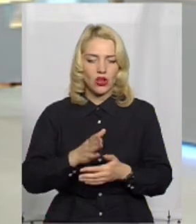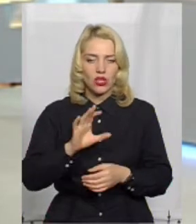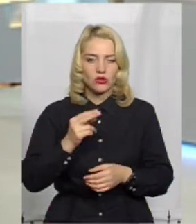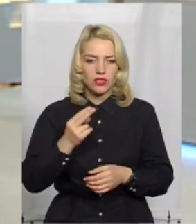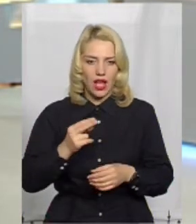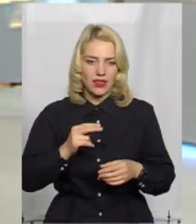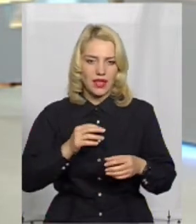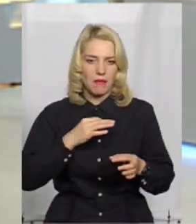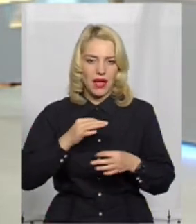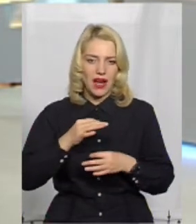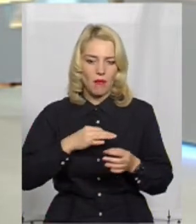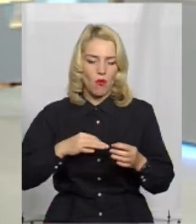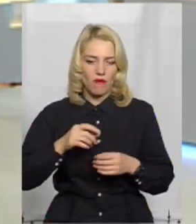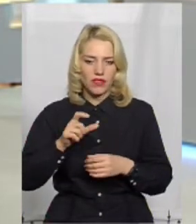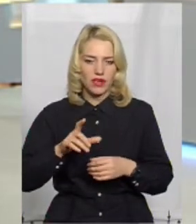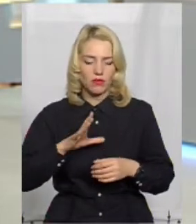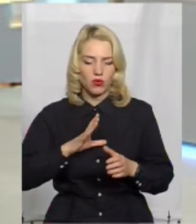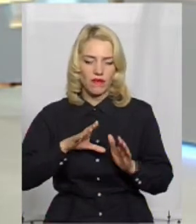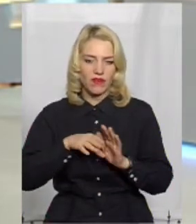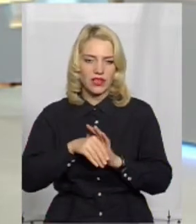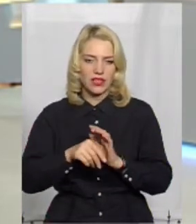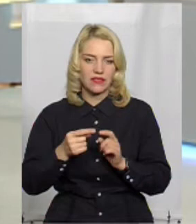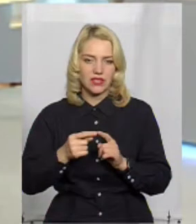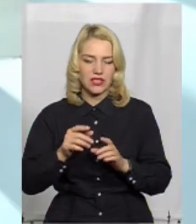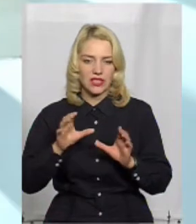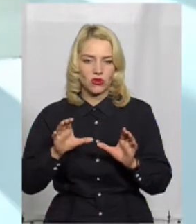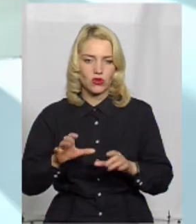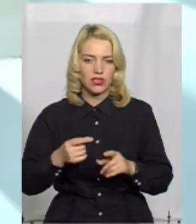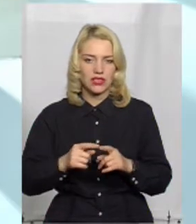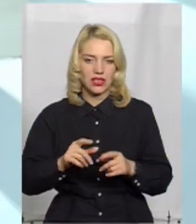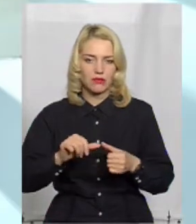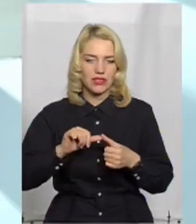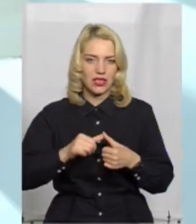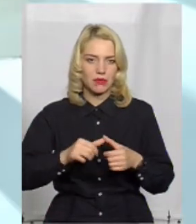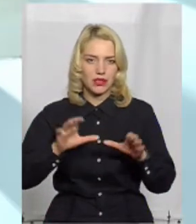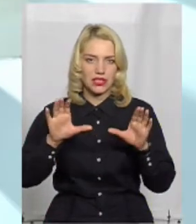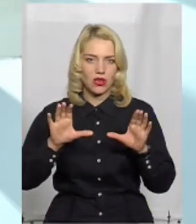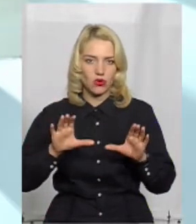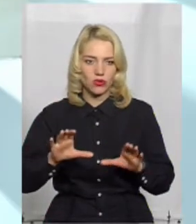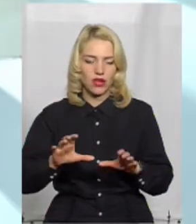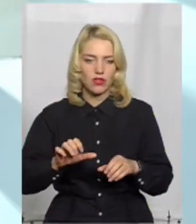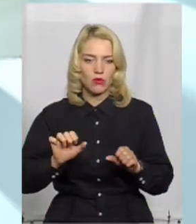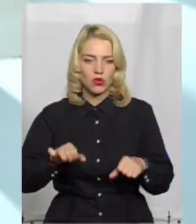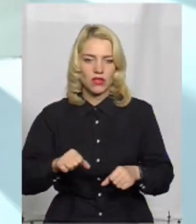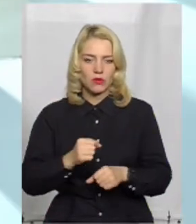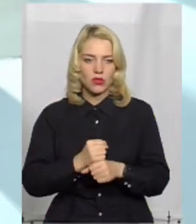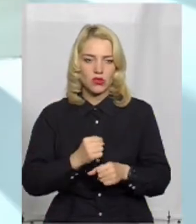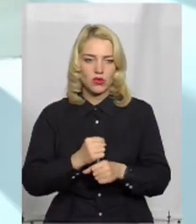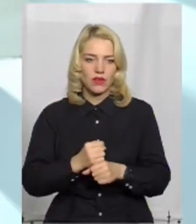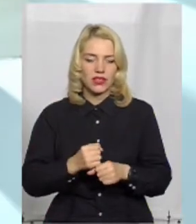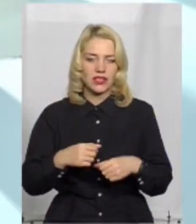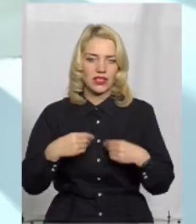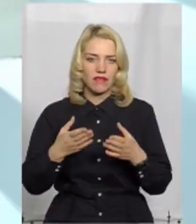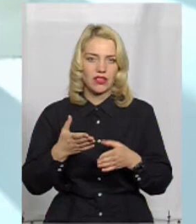перемовник, була введена окремим розділом в цей закон, і за ним закріпити законодавчо можливість працювати, надодавати